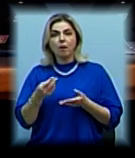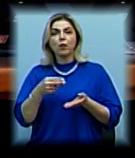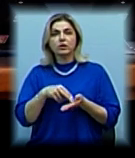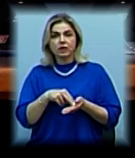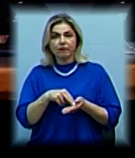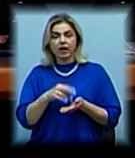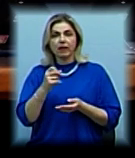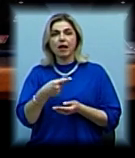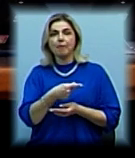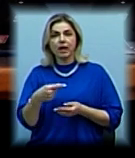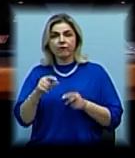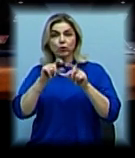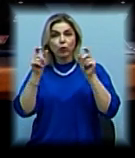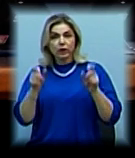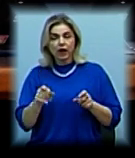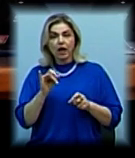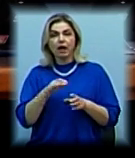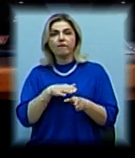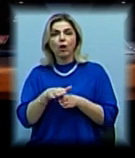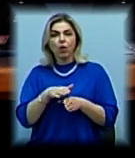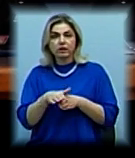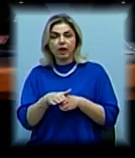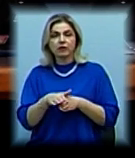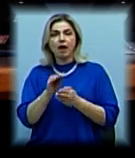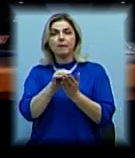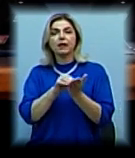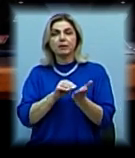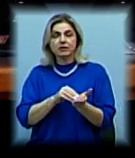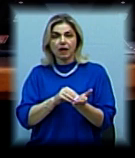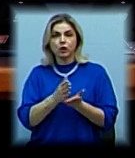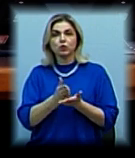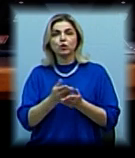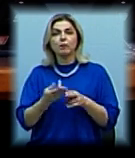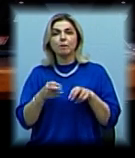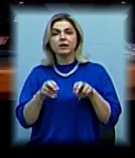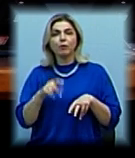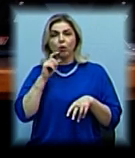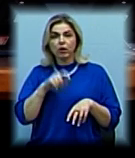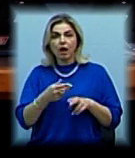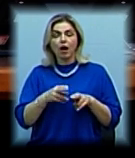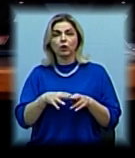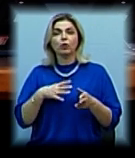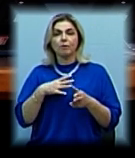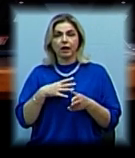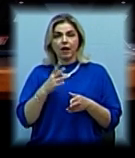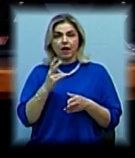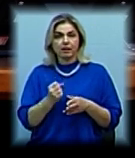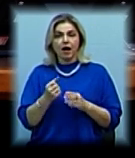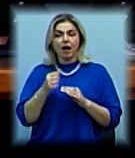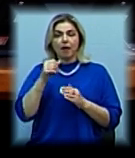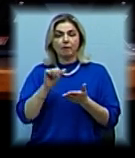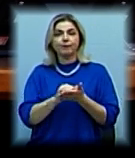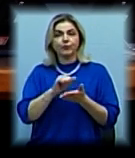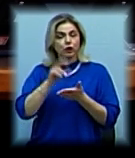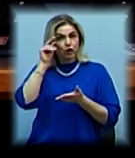на першому поверсі та виконання передписання Служби безпеки України, яке датовано минулим роком.